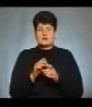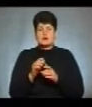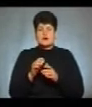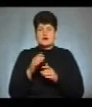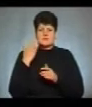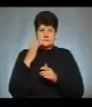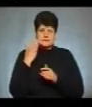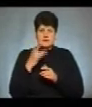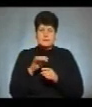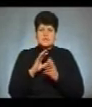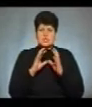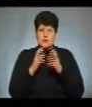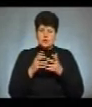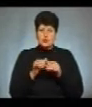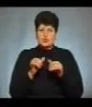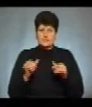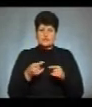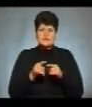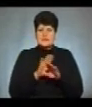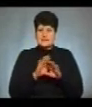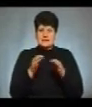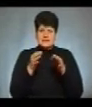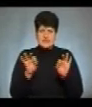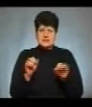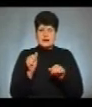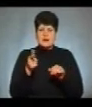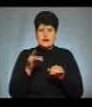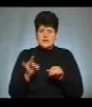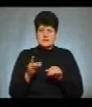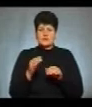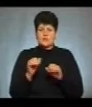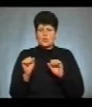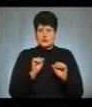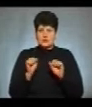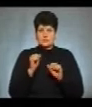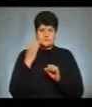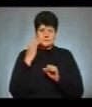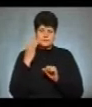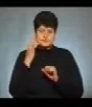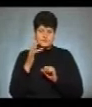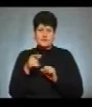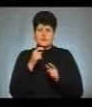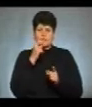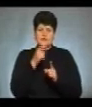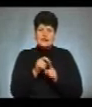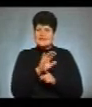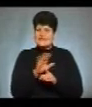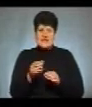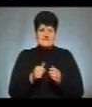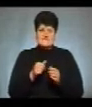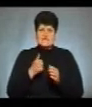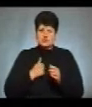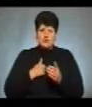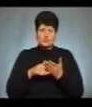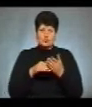міжнародного розвитку «ЮСЕЙД» – це незалежне агентство федерального уряду Сполучених Штатів Америки. Відповідає за невійськову допомогу